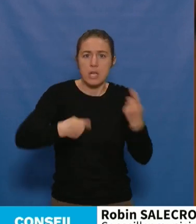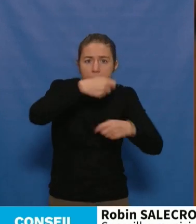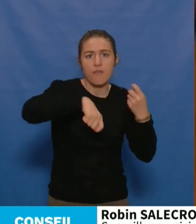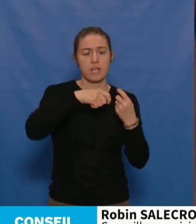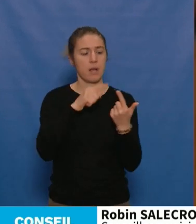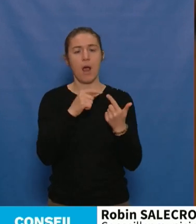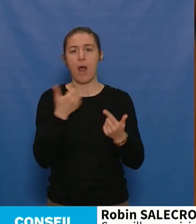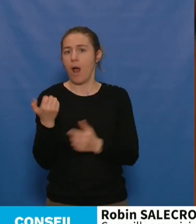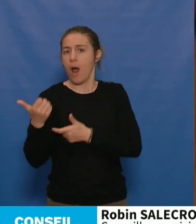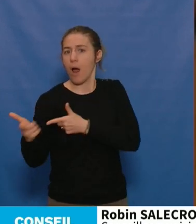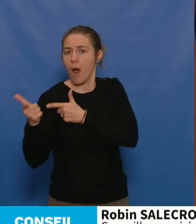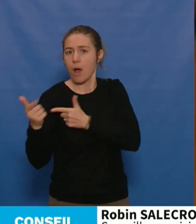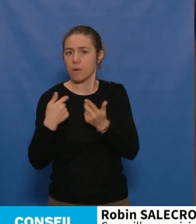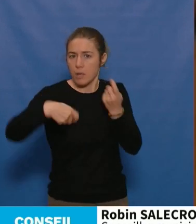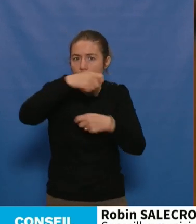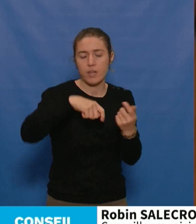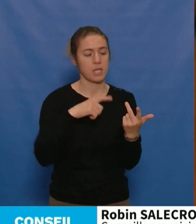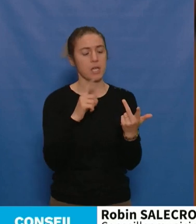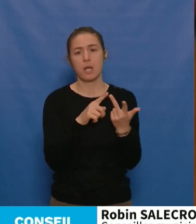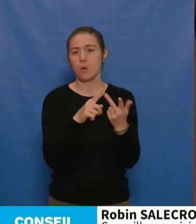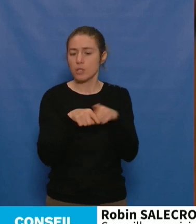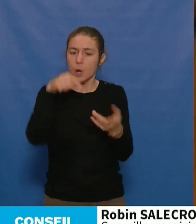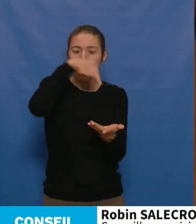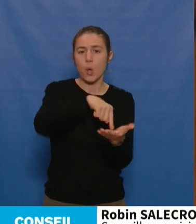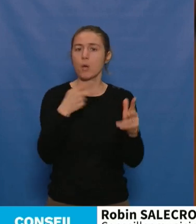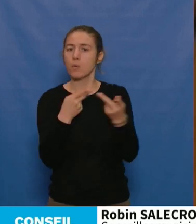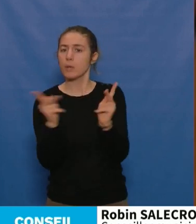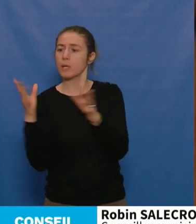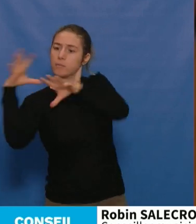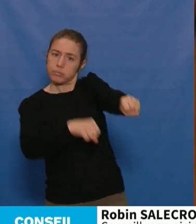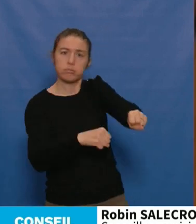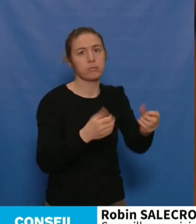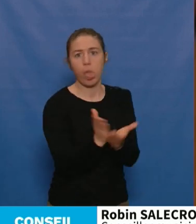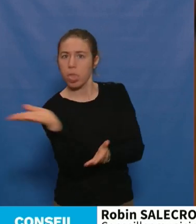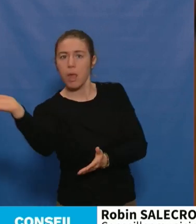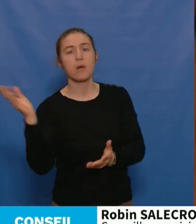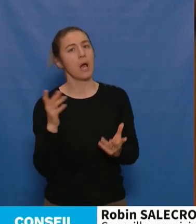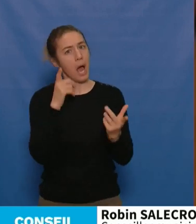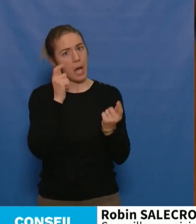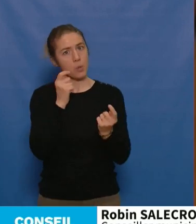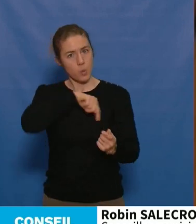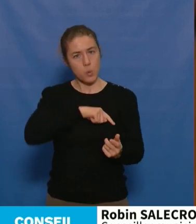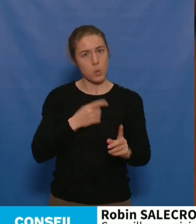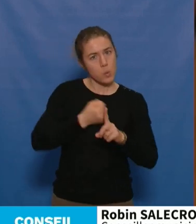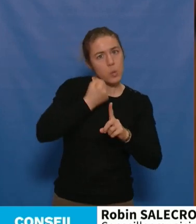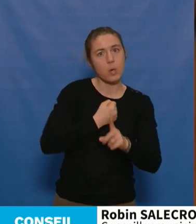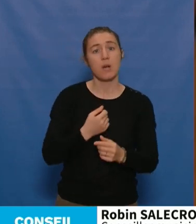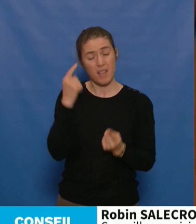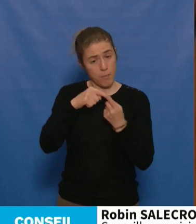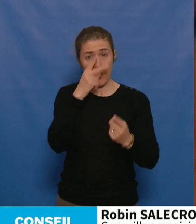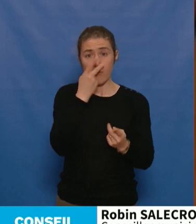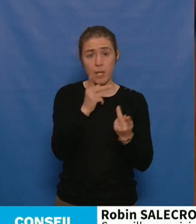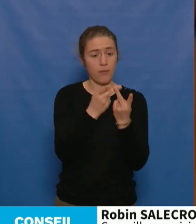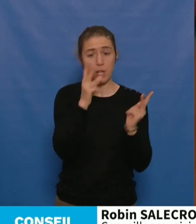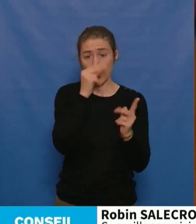'armes, cette question de l'occupation déviante de l'espace public est un enjeu majeur. Pas seulement pour Nantes, vous le savez très bien, c'est à l'échelle de l'ensemble du pays